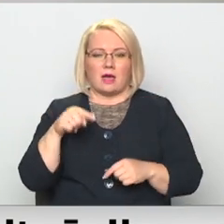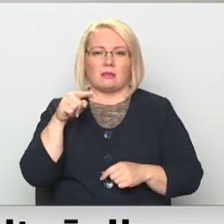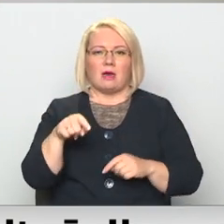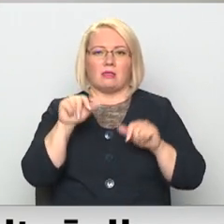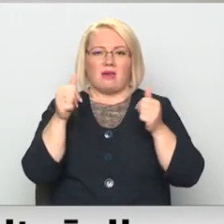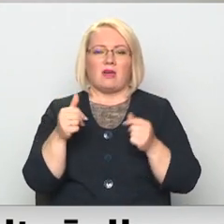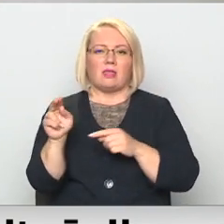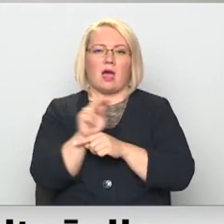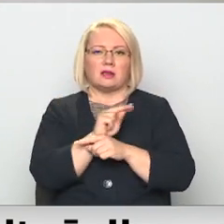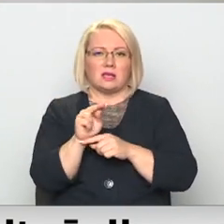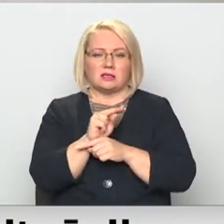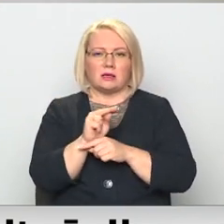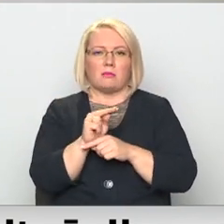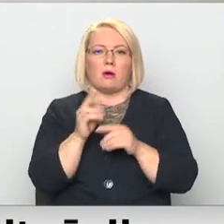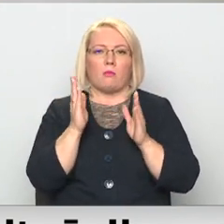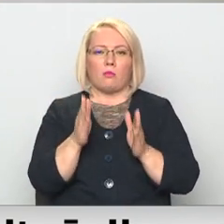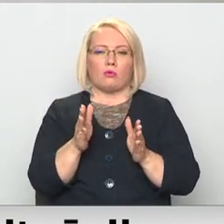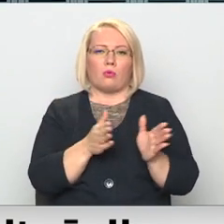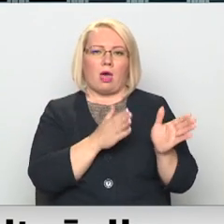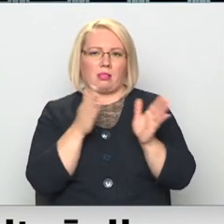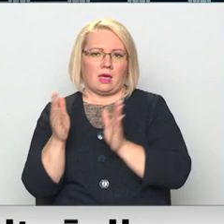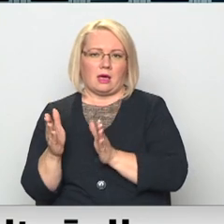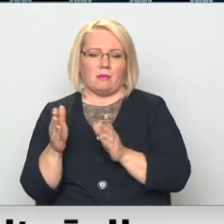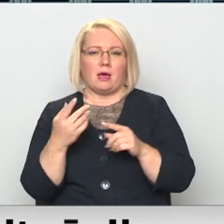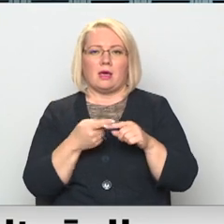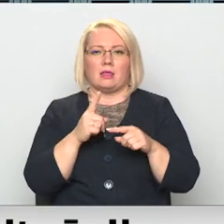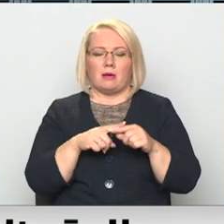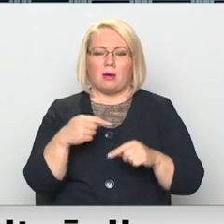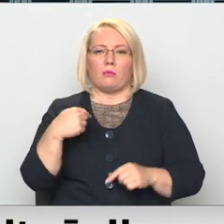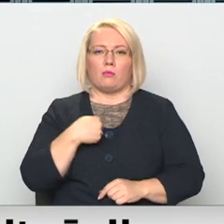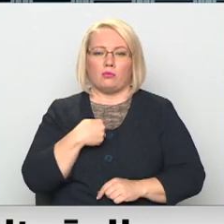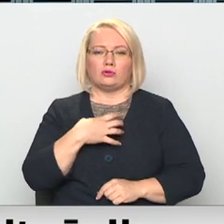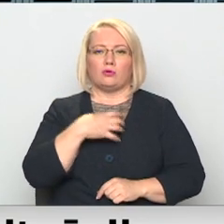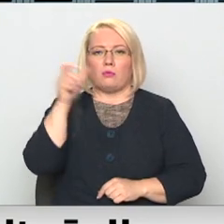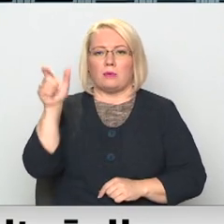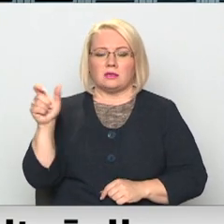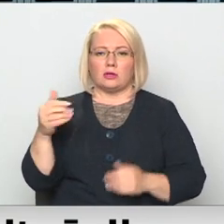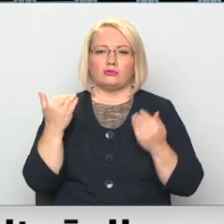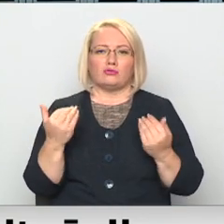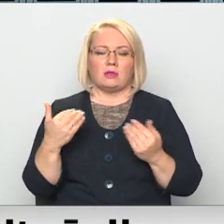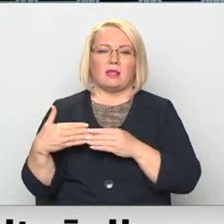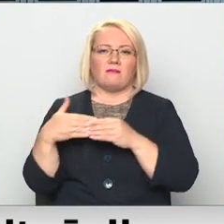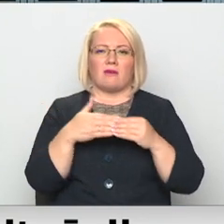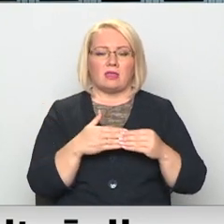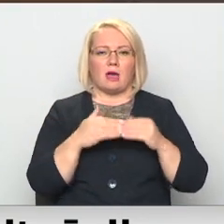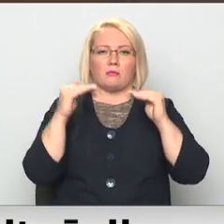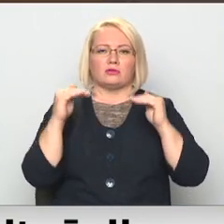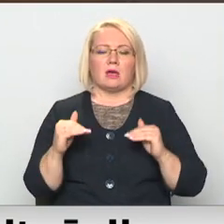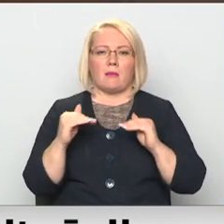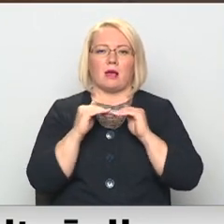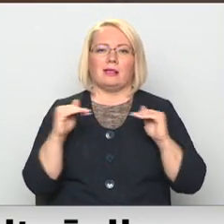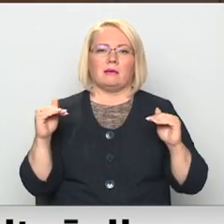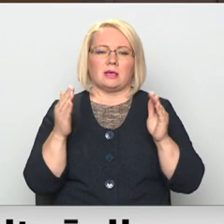ārsniecība šajā brīdī būs atliekama. Līdz ar to arī mūsu pacienti šodien mēs pārvedam uz zemāku līmeņu